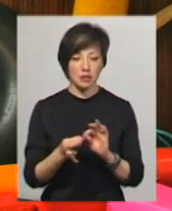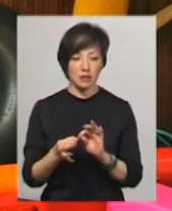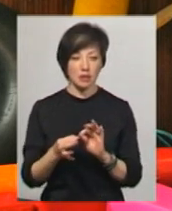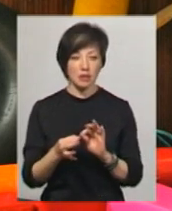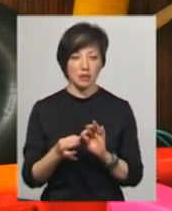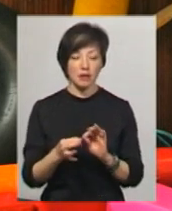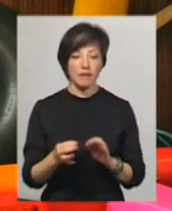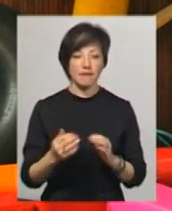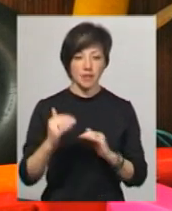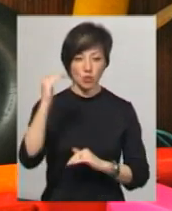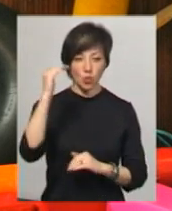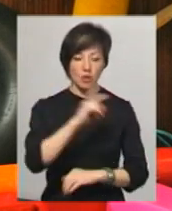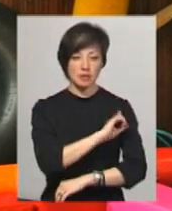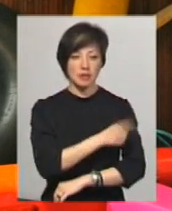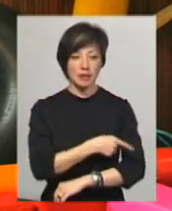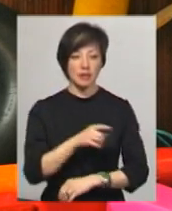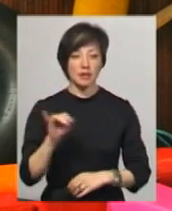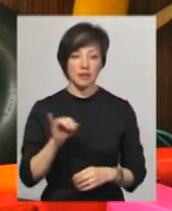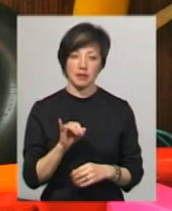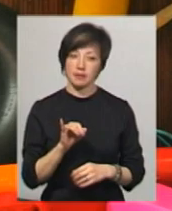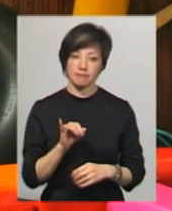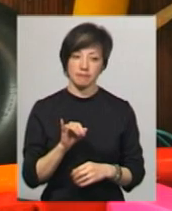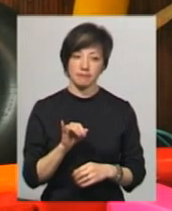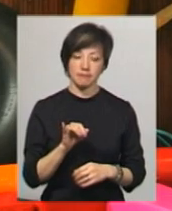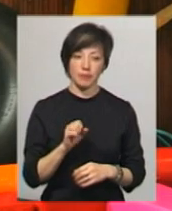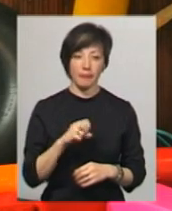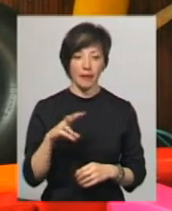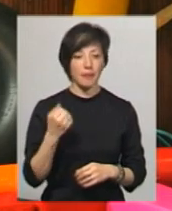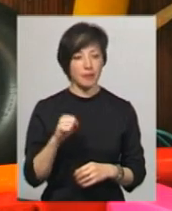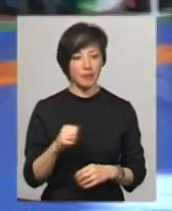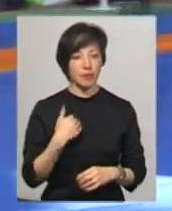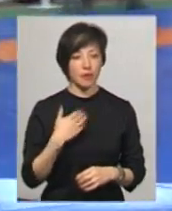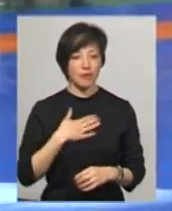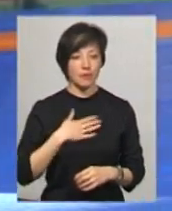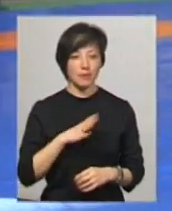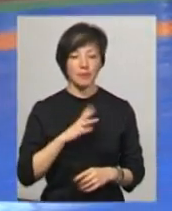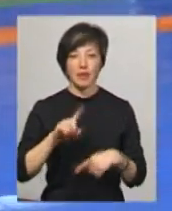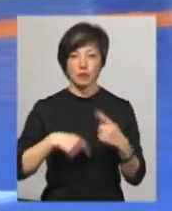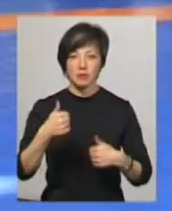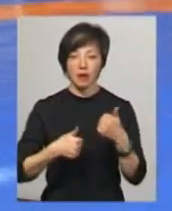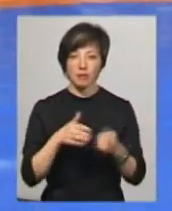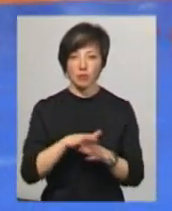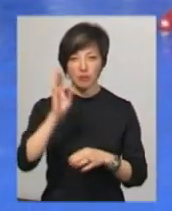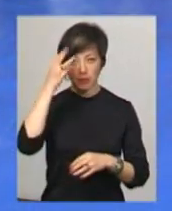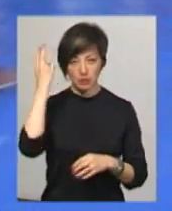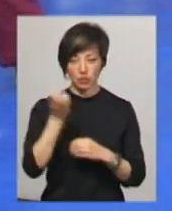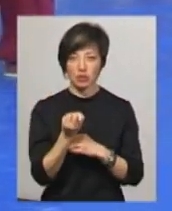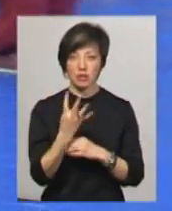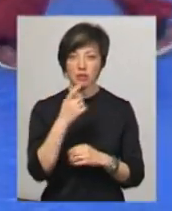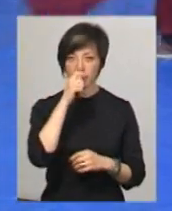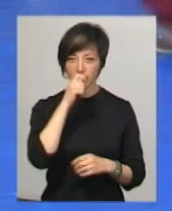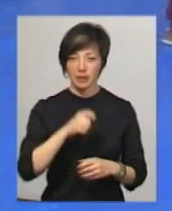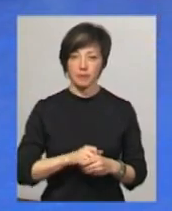була висока і сильна, але перемога була за мною». Наступні змагання відбудуться у Хмельницькому 14